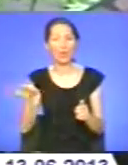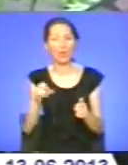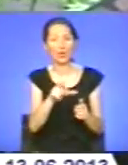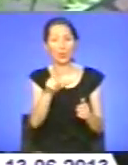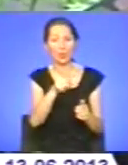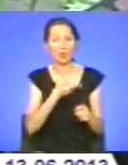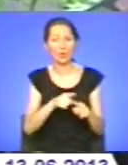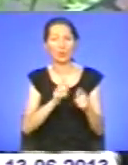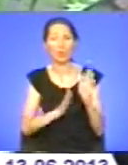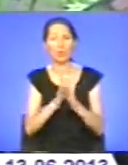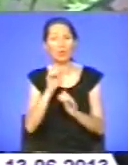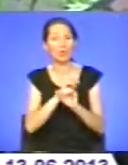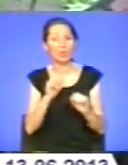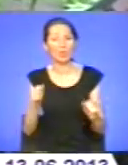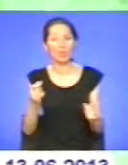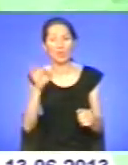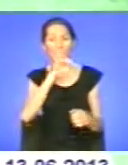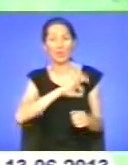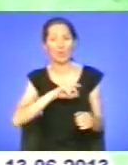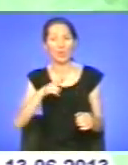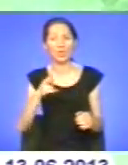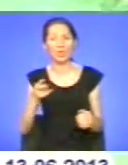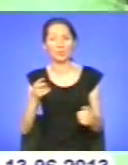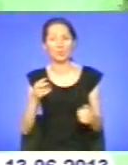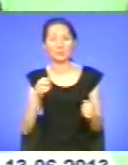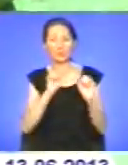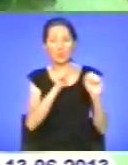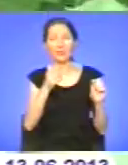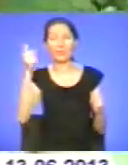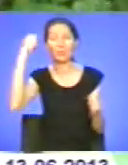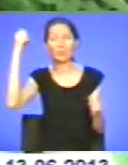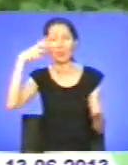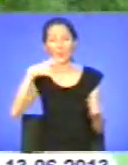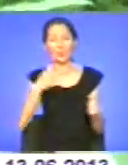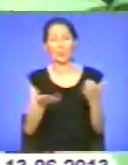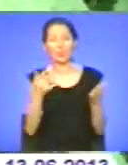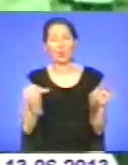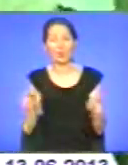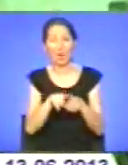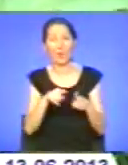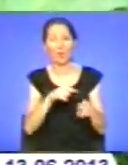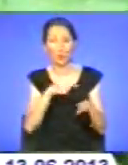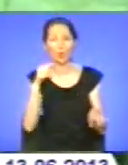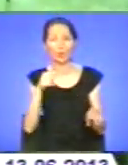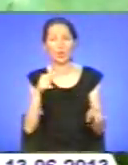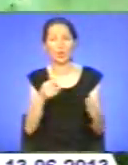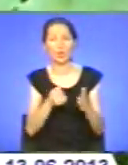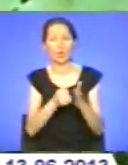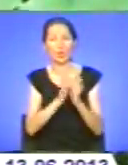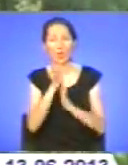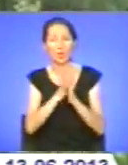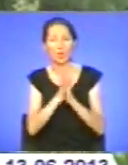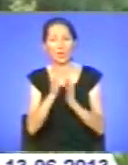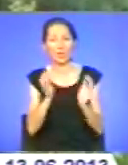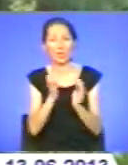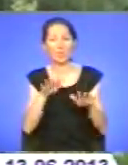використовувати як прикриття від сонячних променів. Якщо все-таки дотрикнулися до борщівника, бережіть уражене місце від сонячного проміння. При